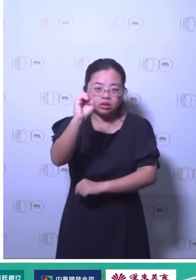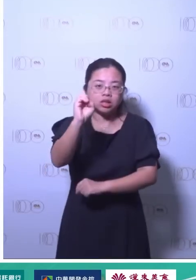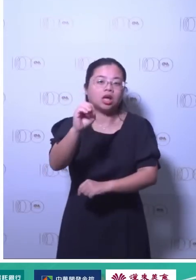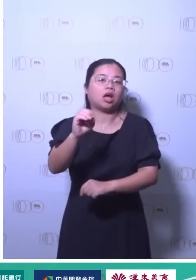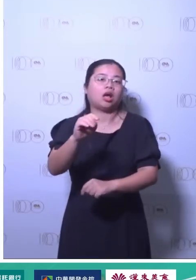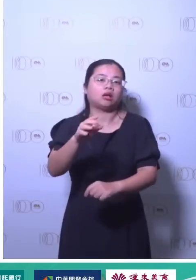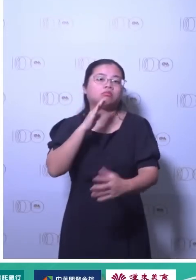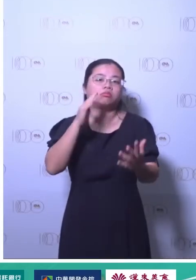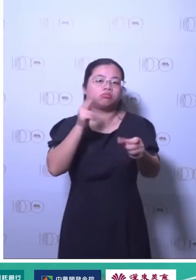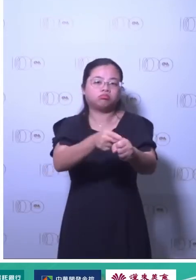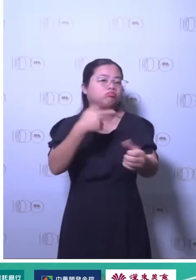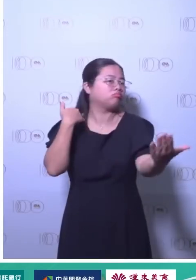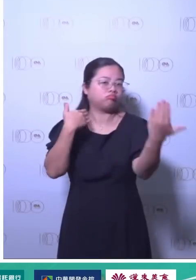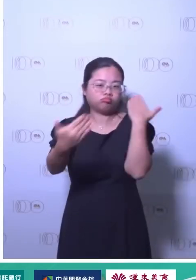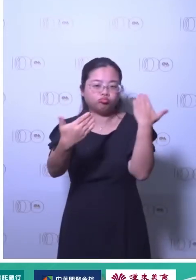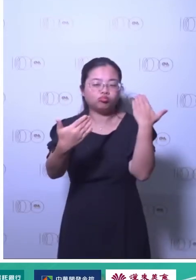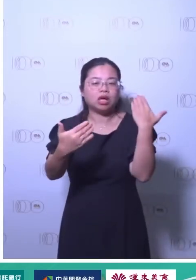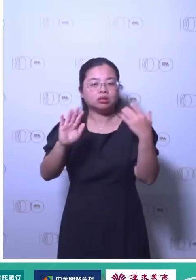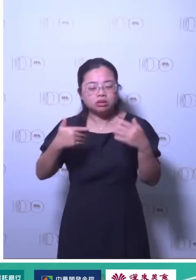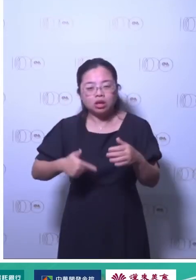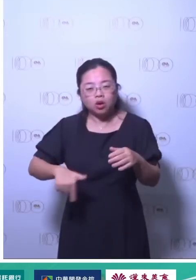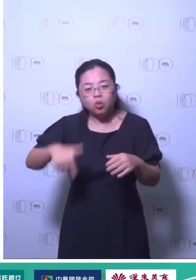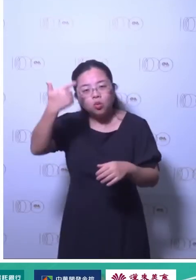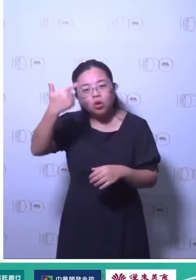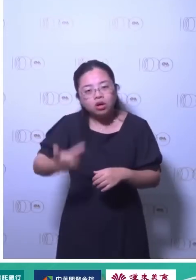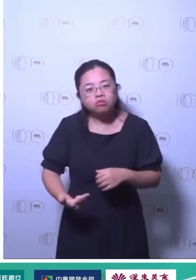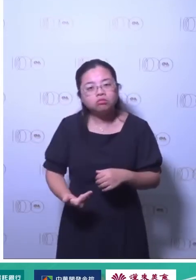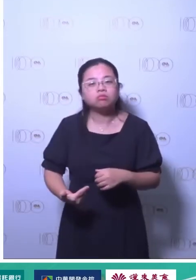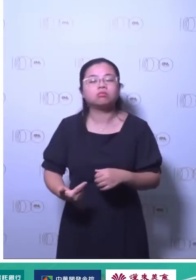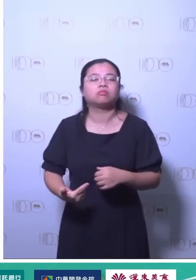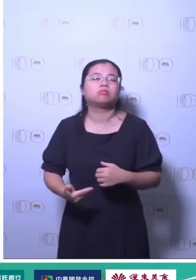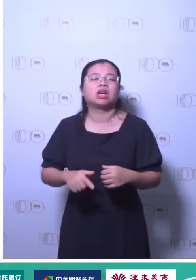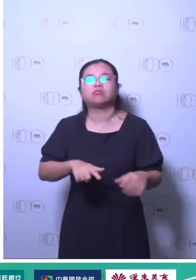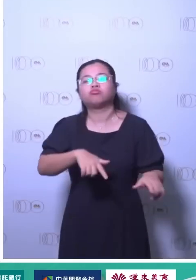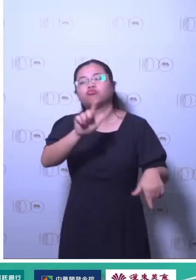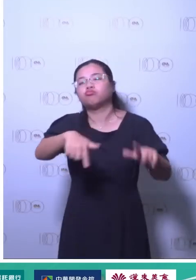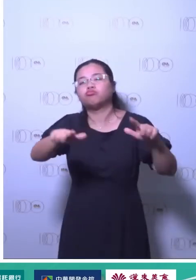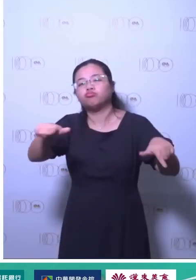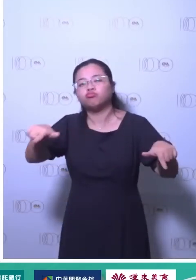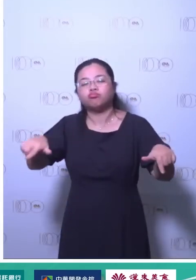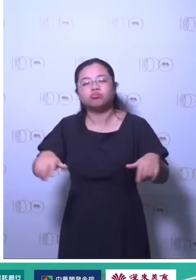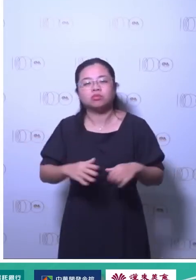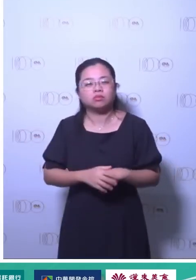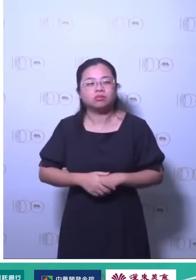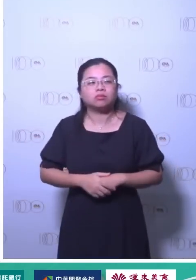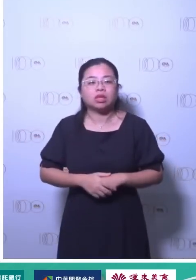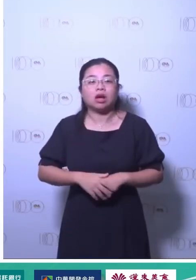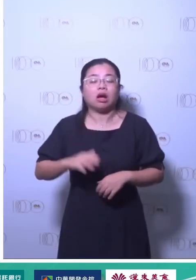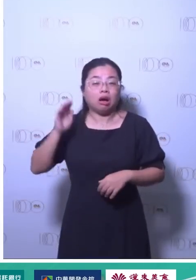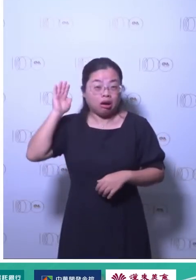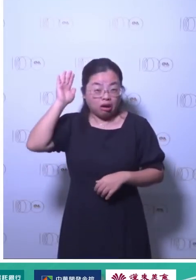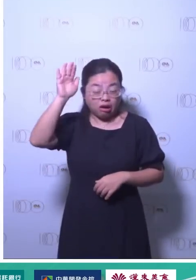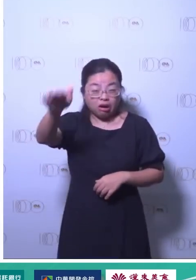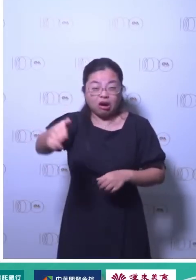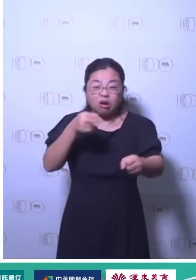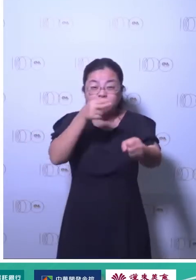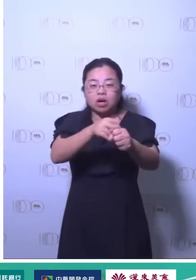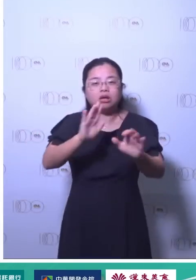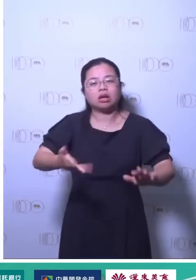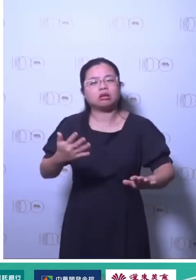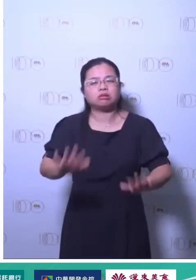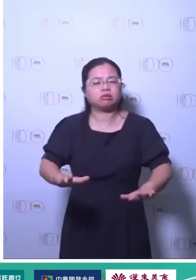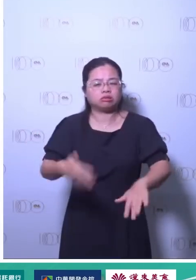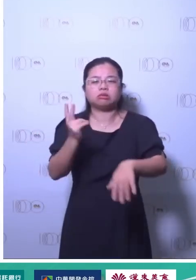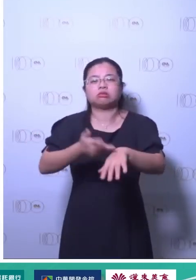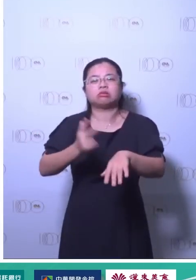一下所以在刚才的逻辑底下其实我们迈向净零的这一条路是很清楚的